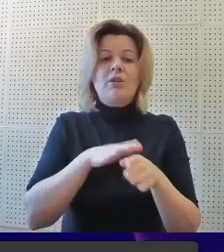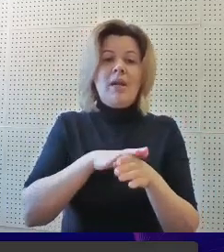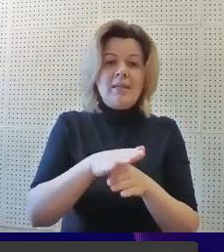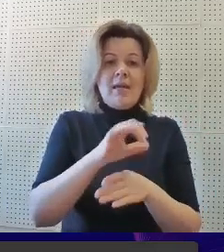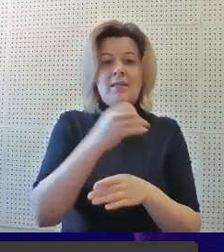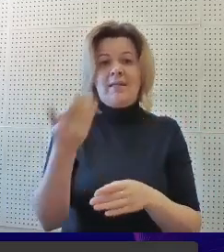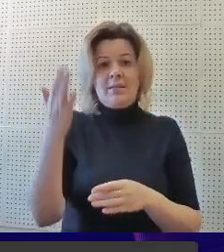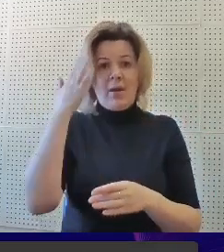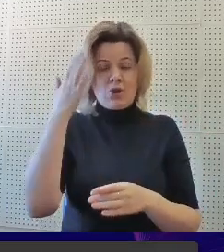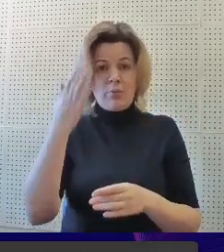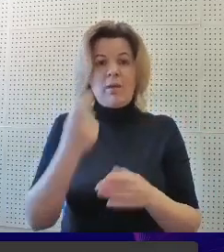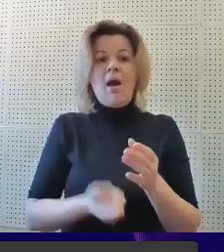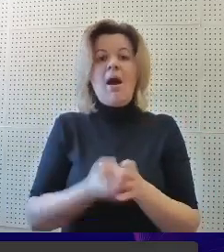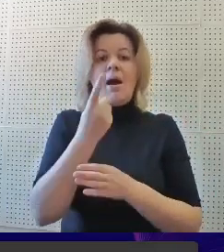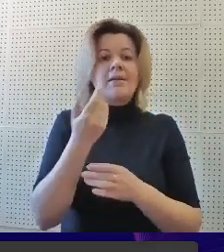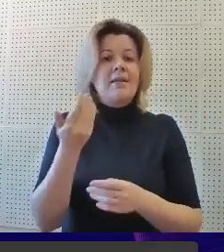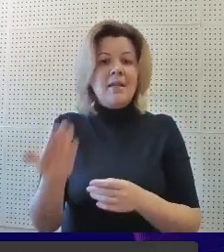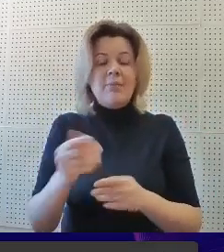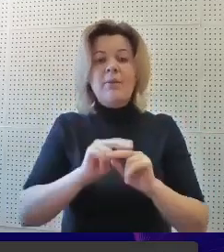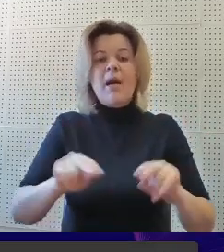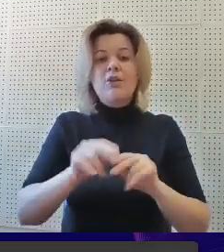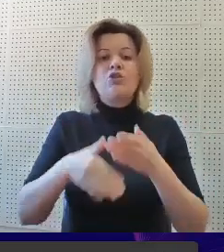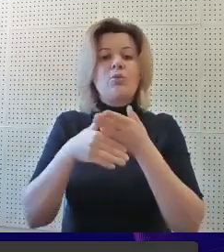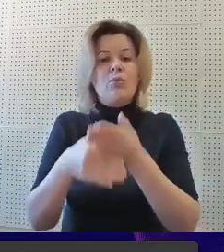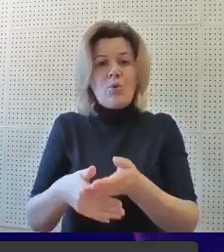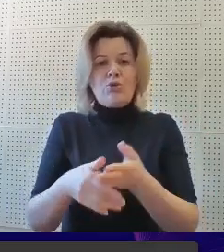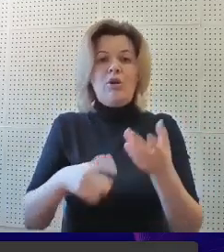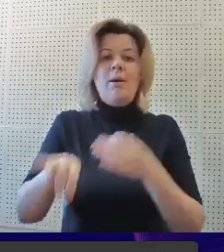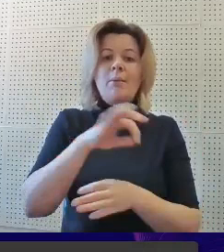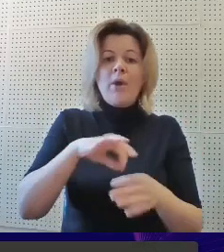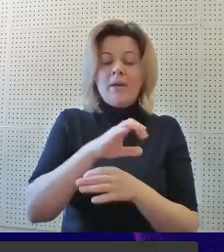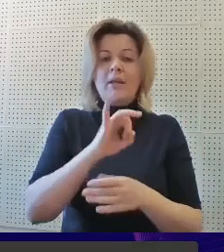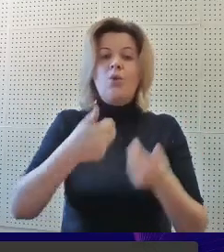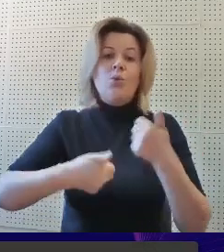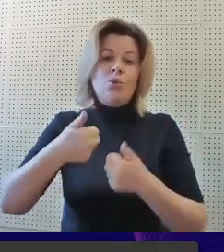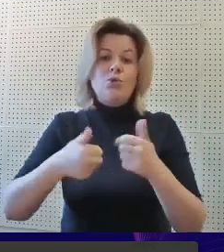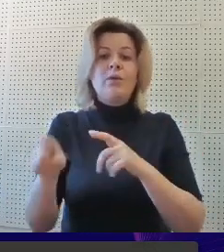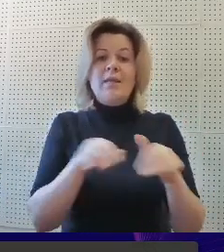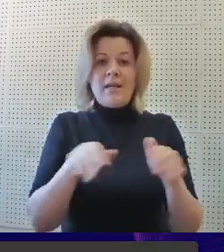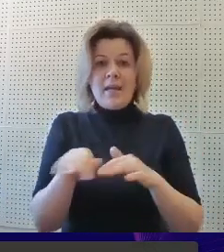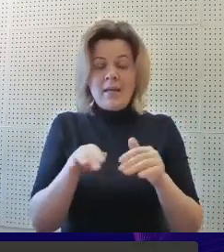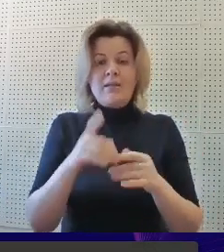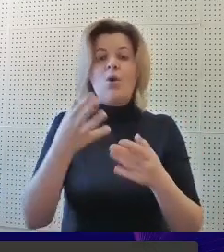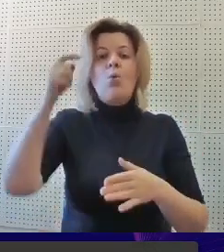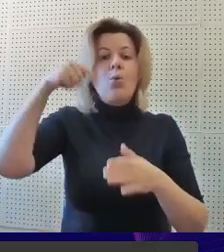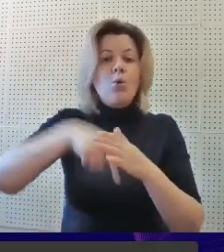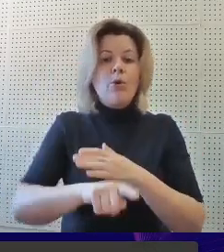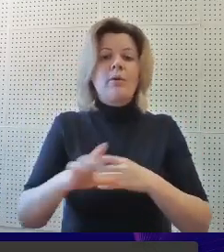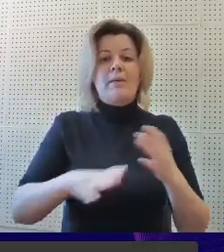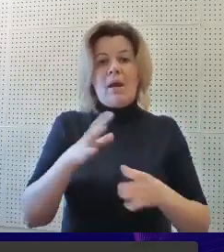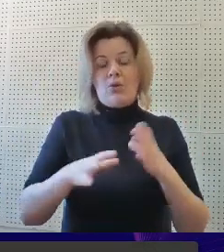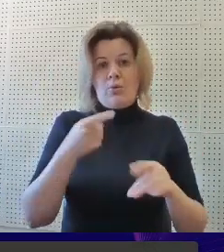реализации их способностей, оказание им педагогической помощи в проектной и конкурсной деятельности,